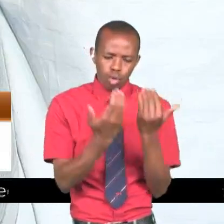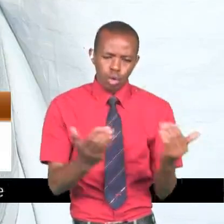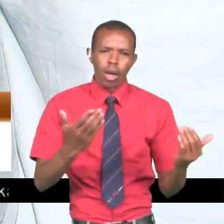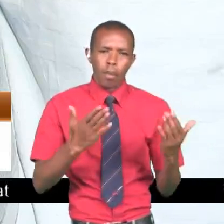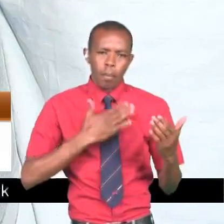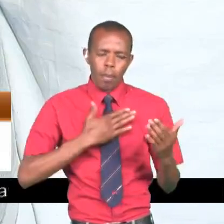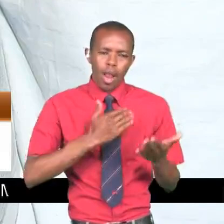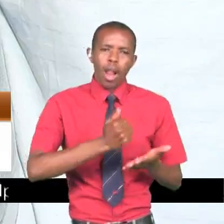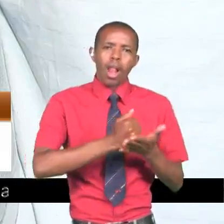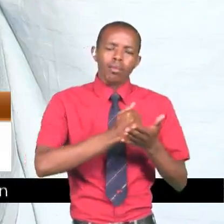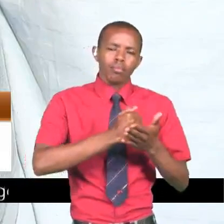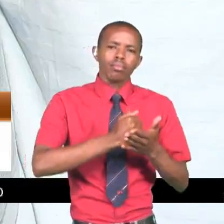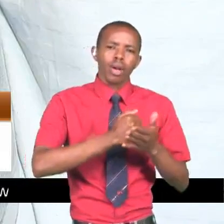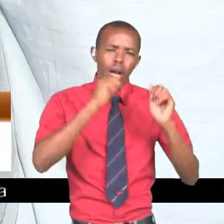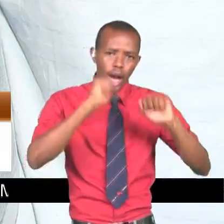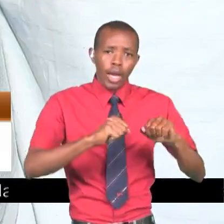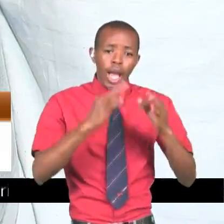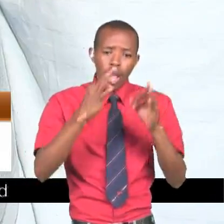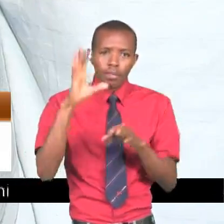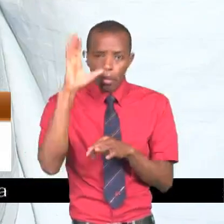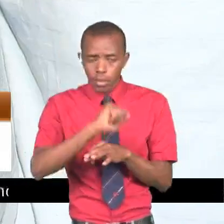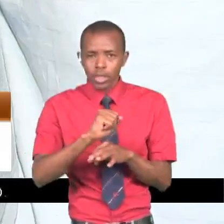Niki kosa? Itabidi.